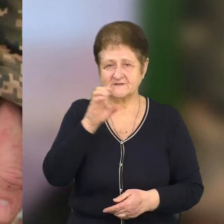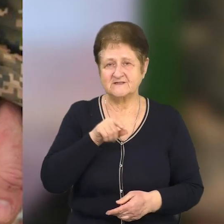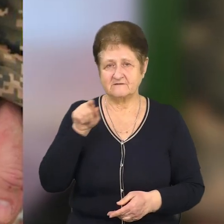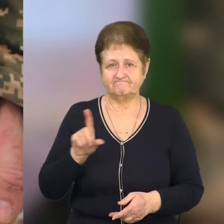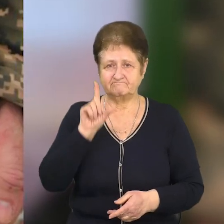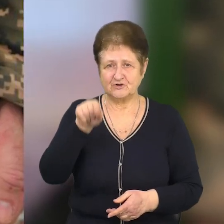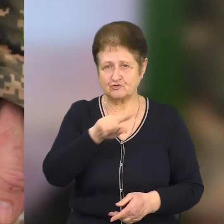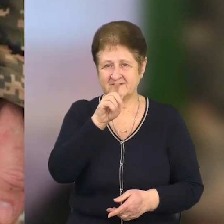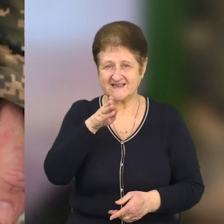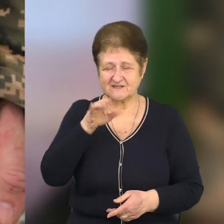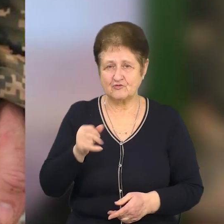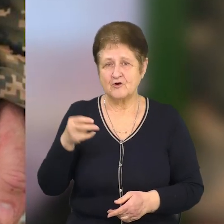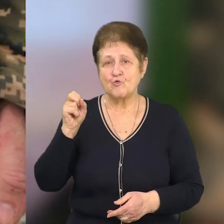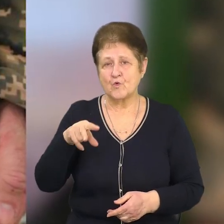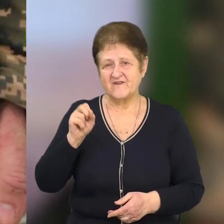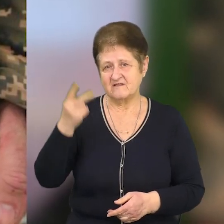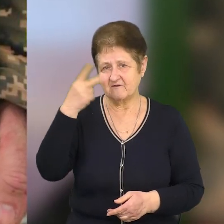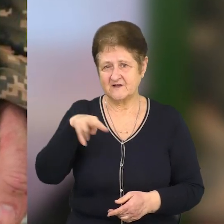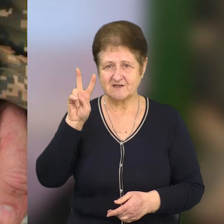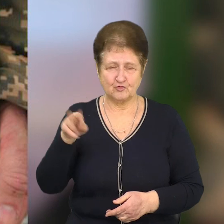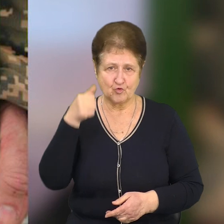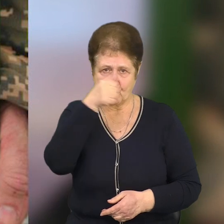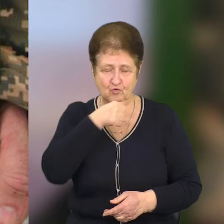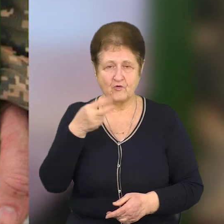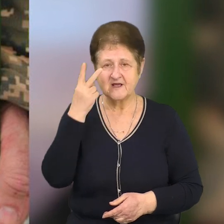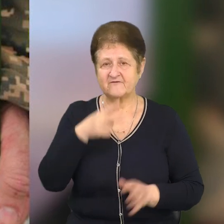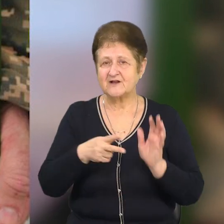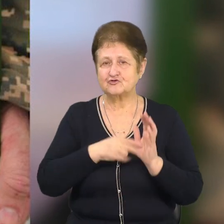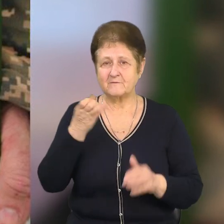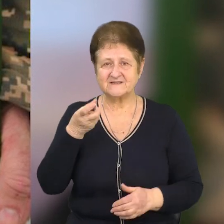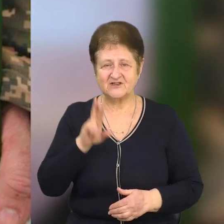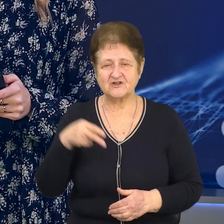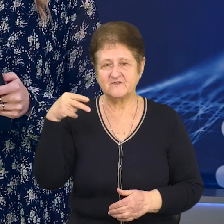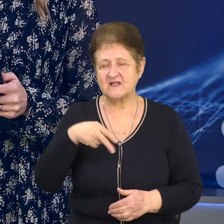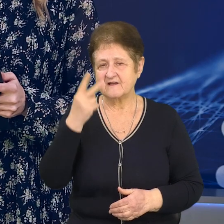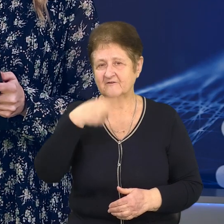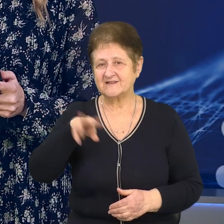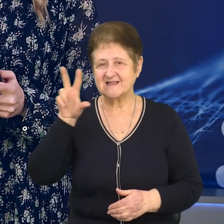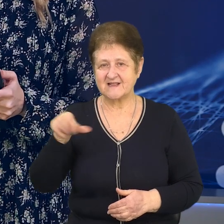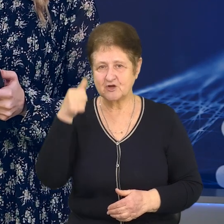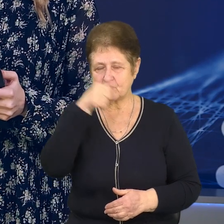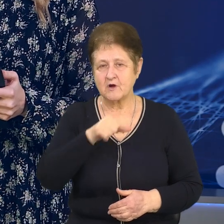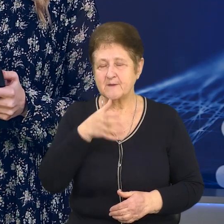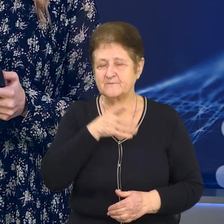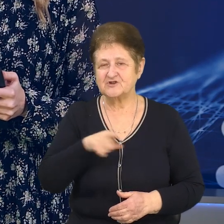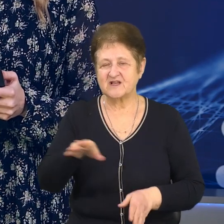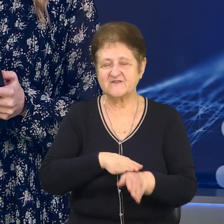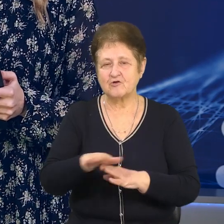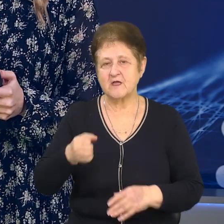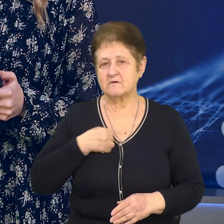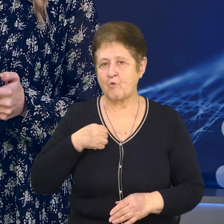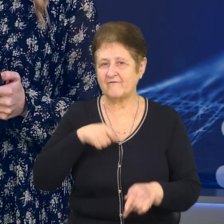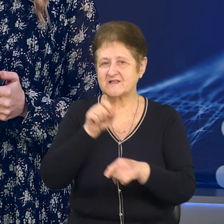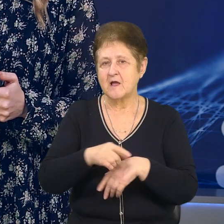сил у квітні 2022 року. 27 січня 2023 року під час виконання бойового завдання